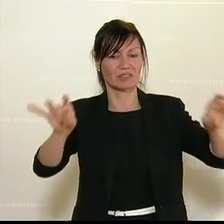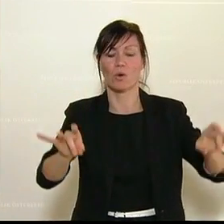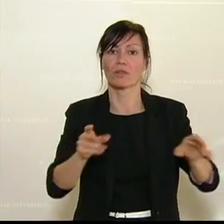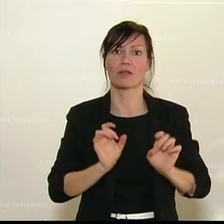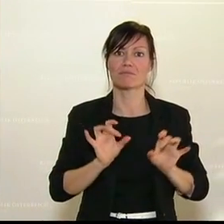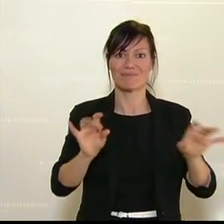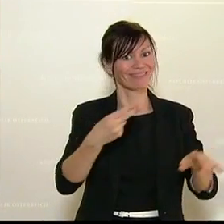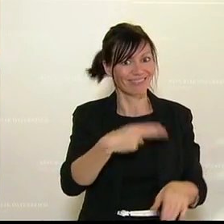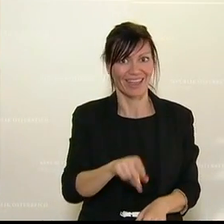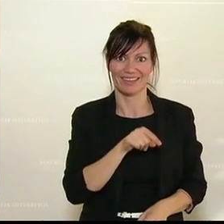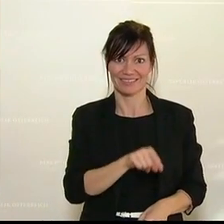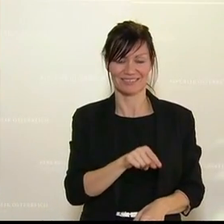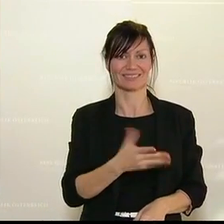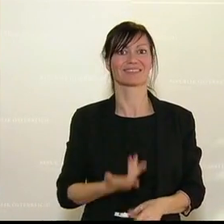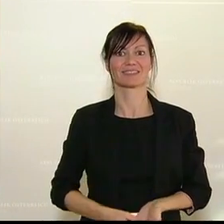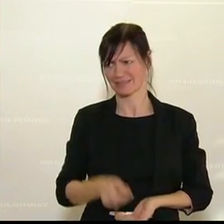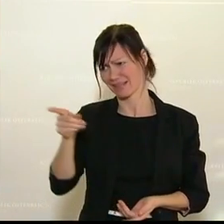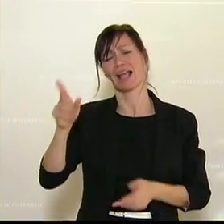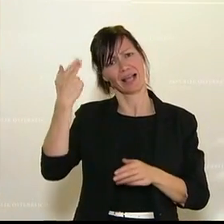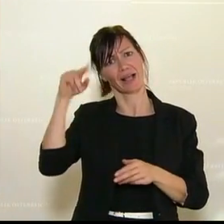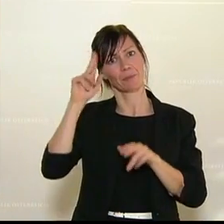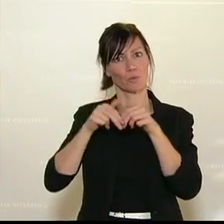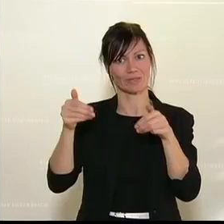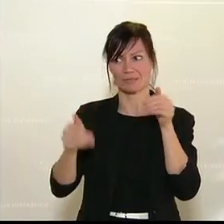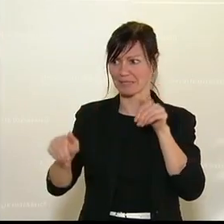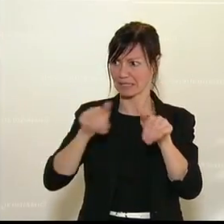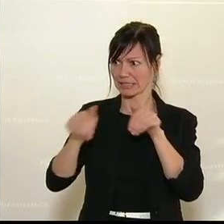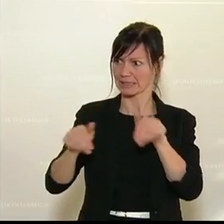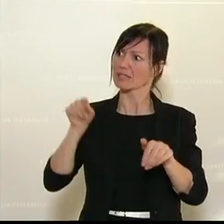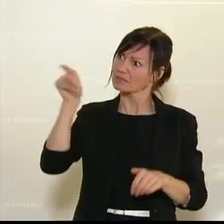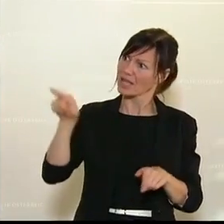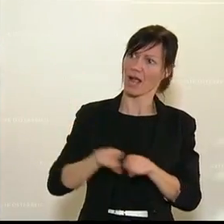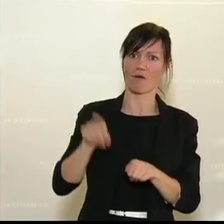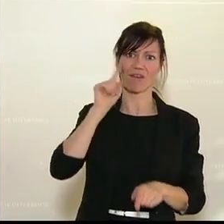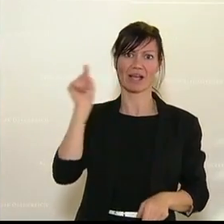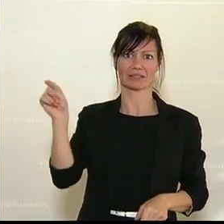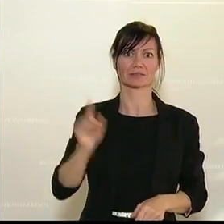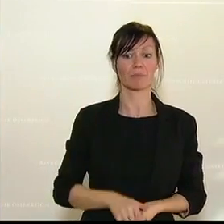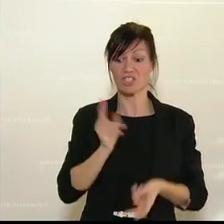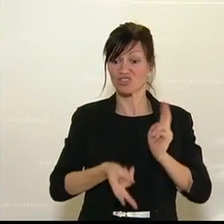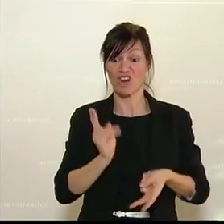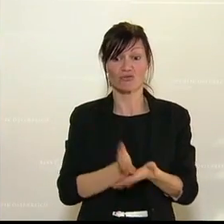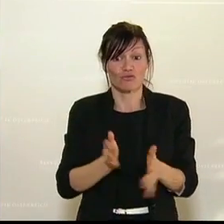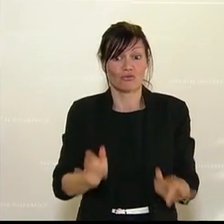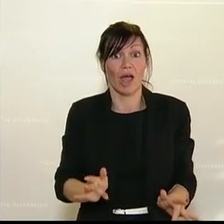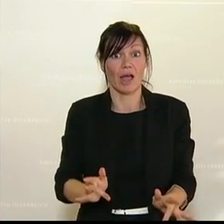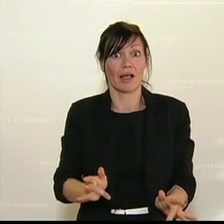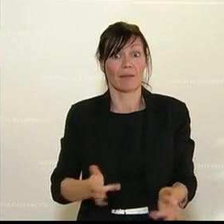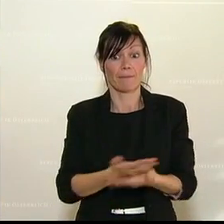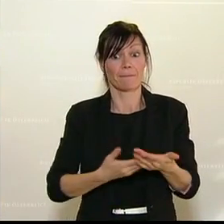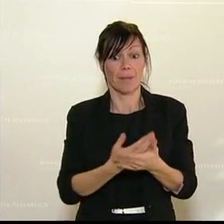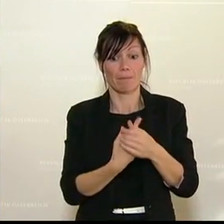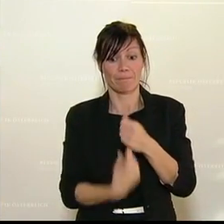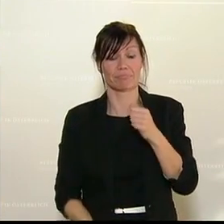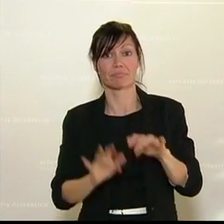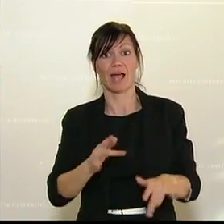Herr Professor Taschner auch, der Schaden ist angerichtet. Die Bildungslücken sind da, die Bildungsrückstände sind da und wir wissen nicht,